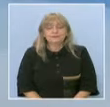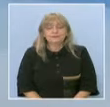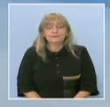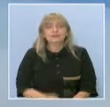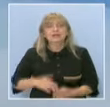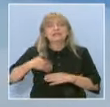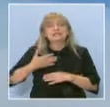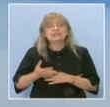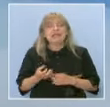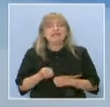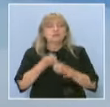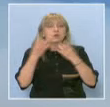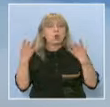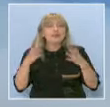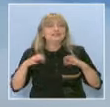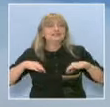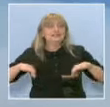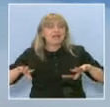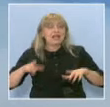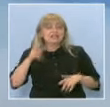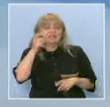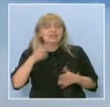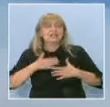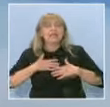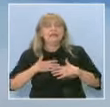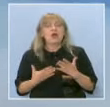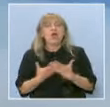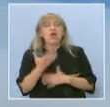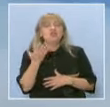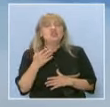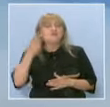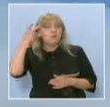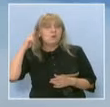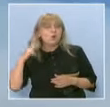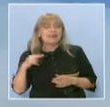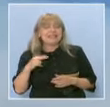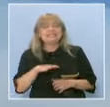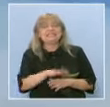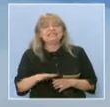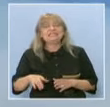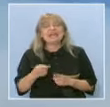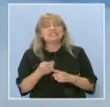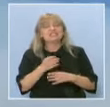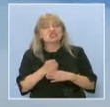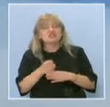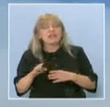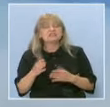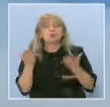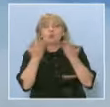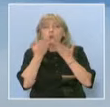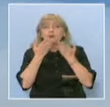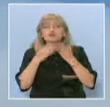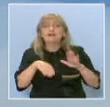След пролетната вакансия върху проектината има нови юнги и кадетини, децата, които станаха част от образователната програма